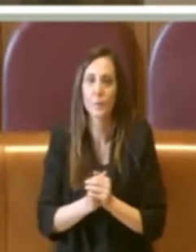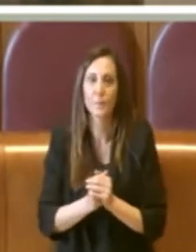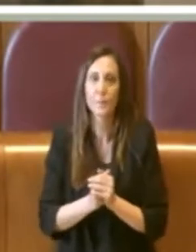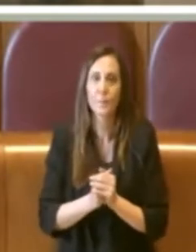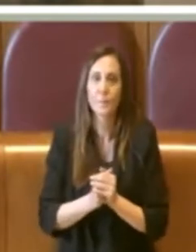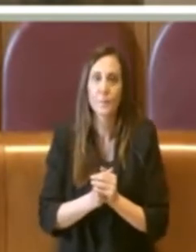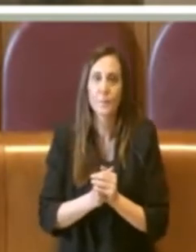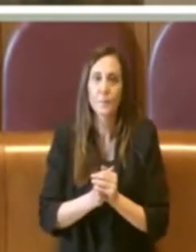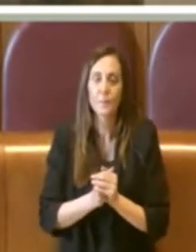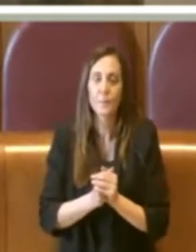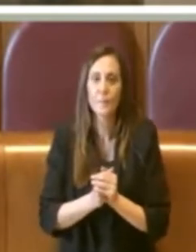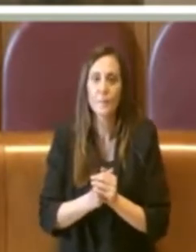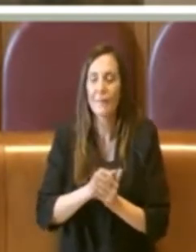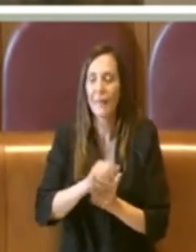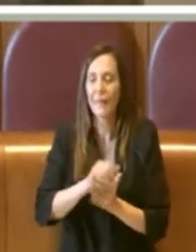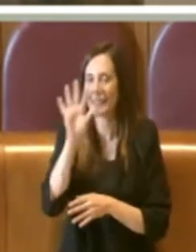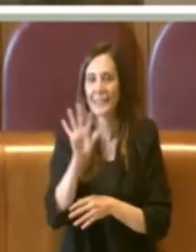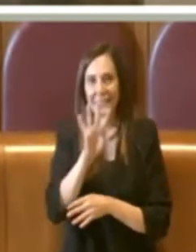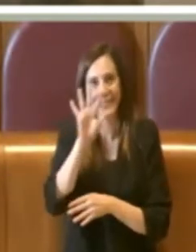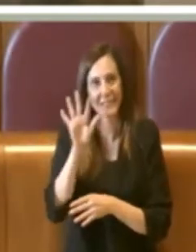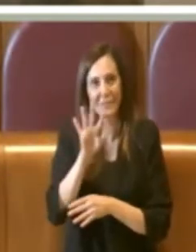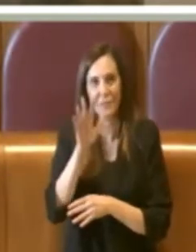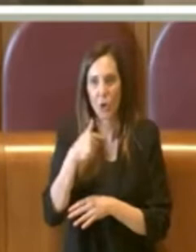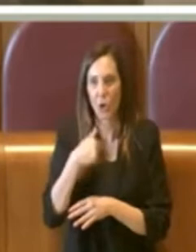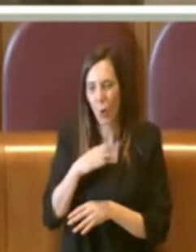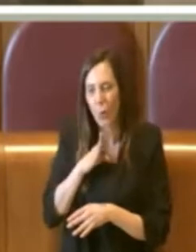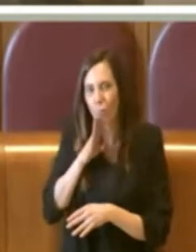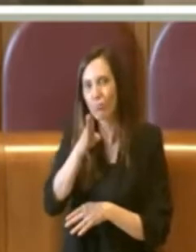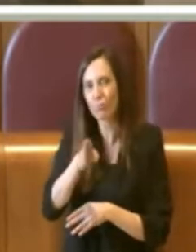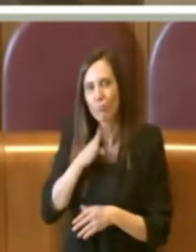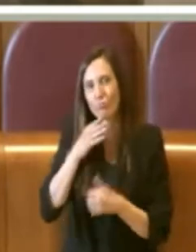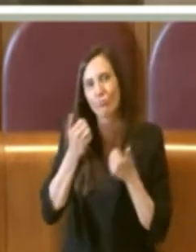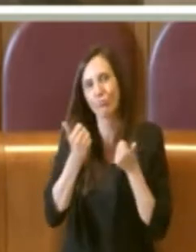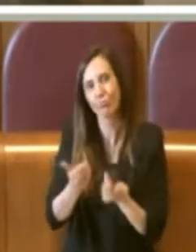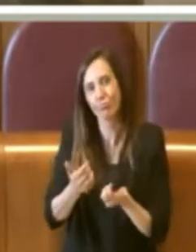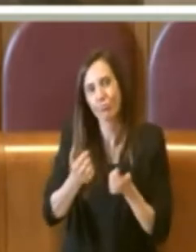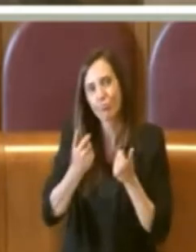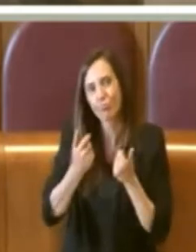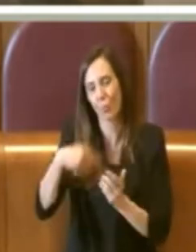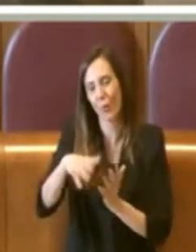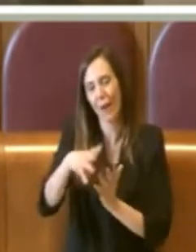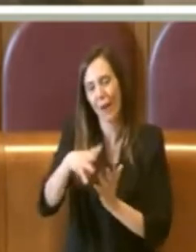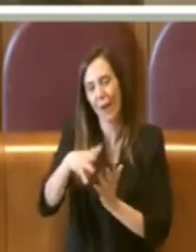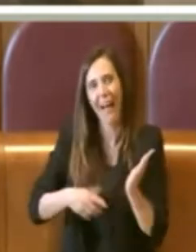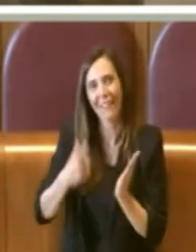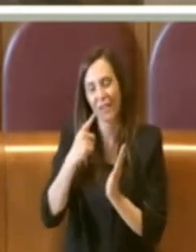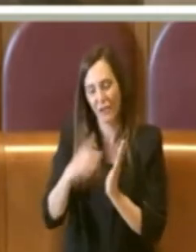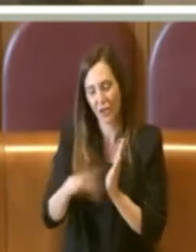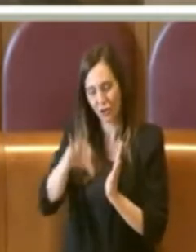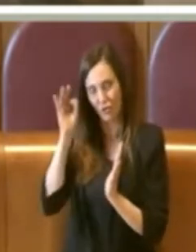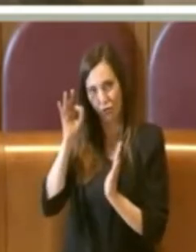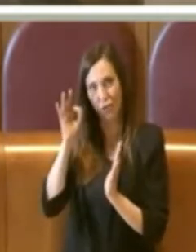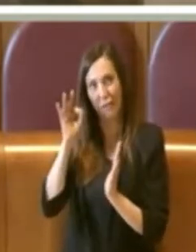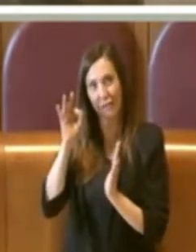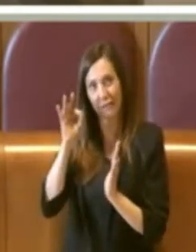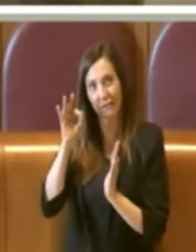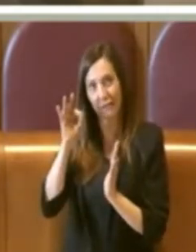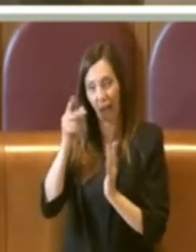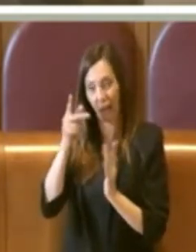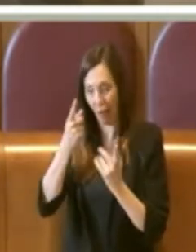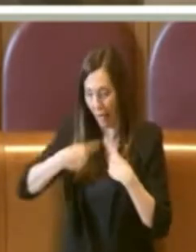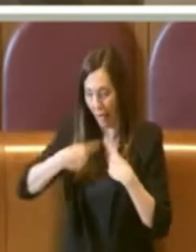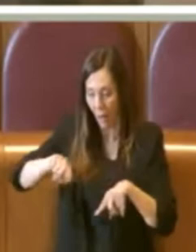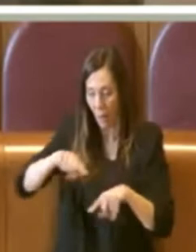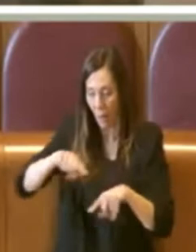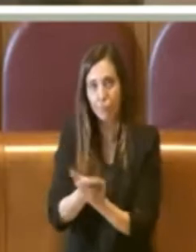pianificazione. Ad esempio, l'ho suggerito più volte, anche con degli atti di indirizzo approvati in quest'Aula, è bene